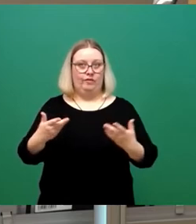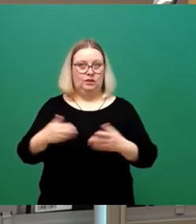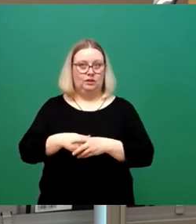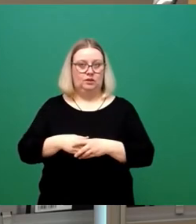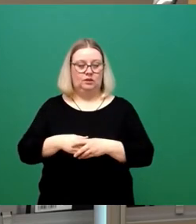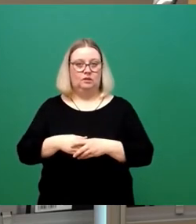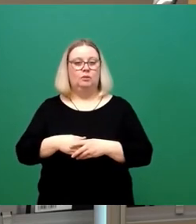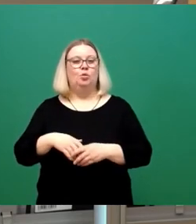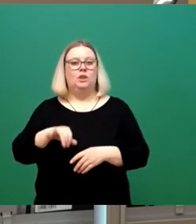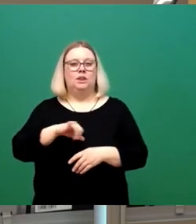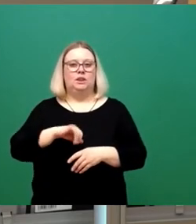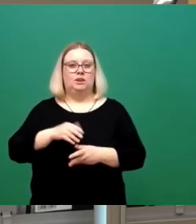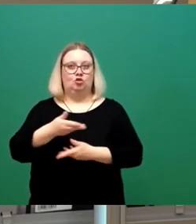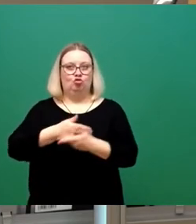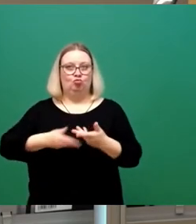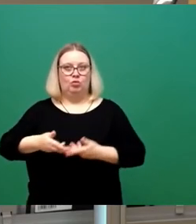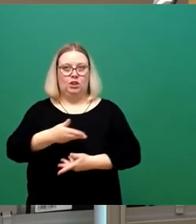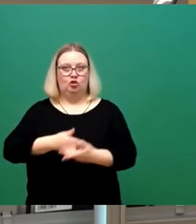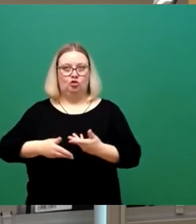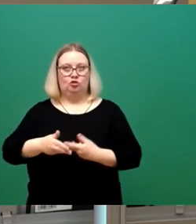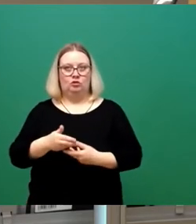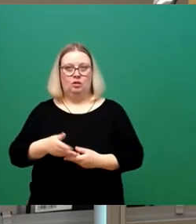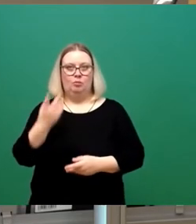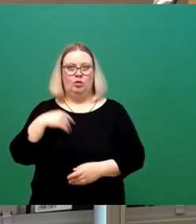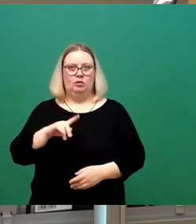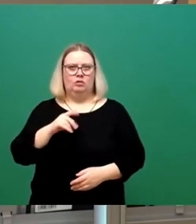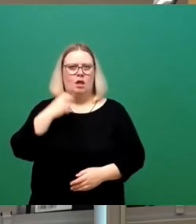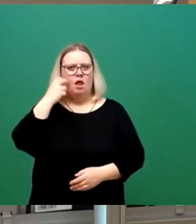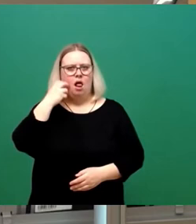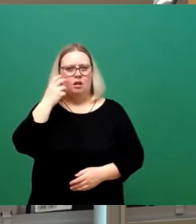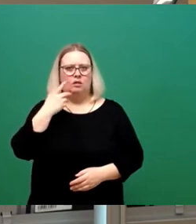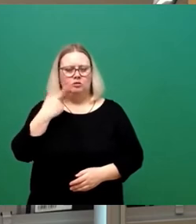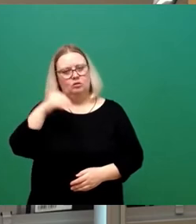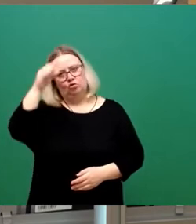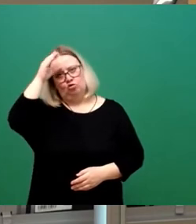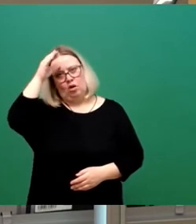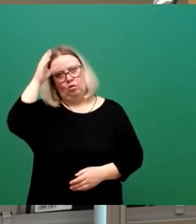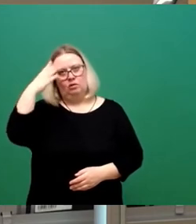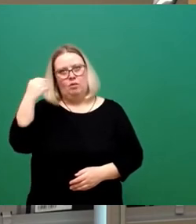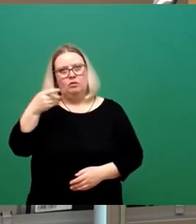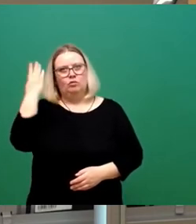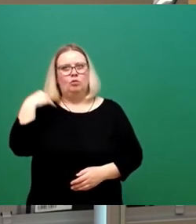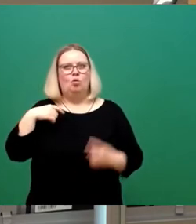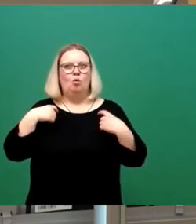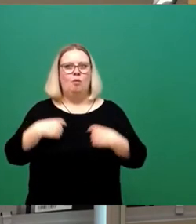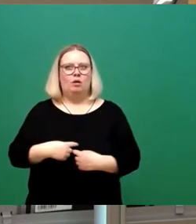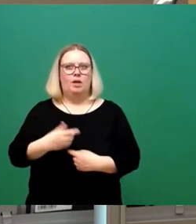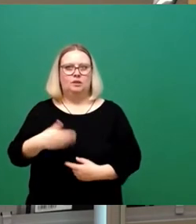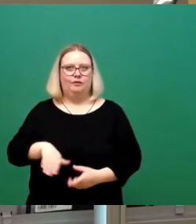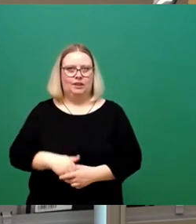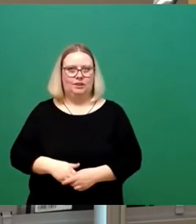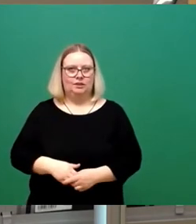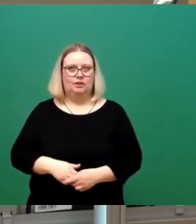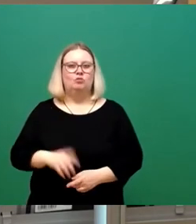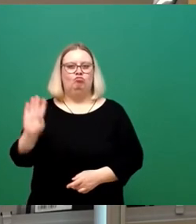interessantes Gespräch vor kurzem gehabt mit einem älteren, meines Erachtens sehr klugen Mann, der ist mal Oberbürgermeister dieser Stadt gewesen. Der hat mir